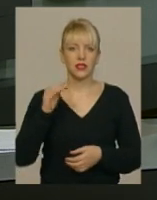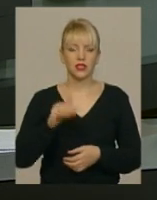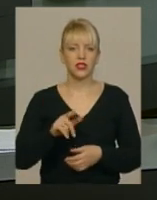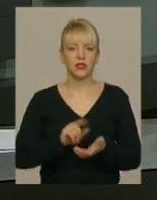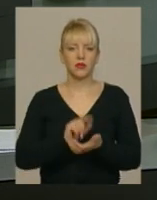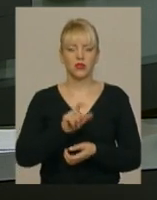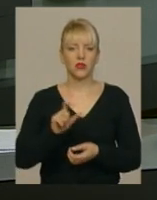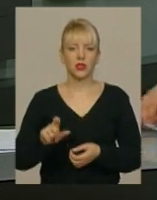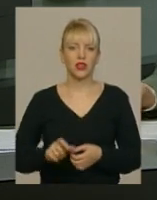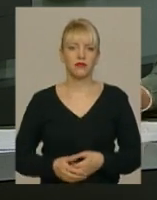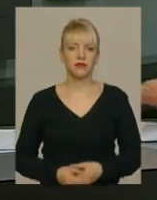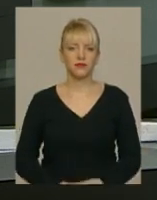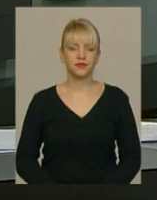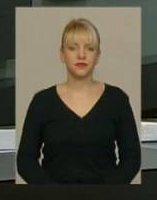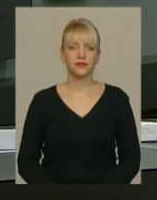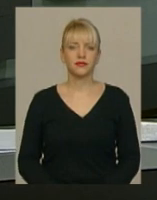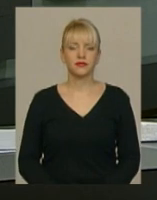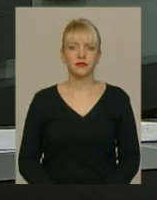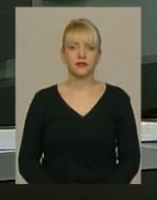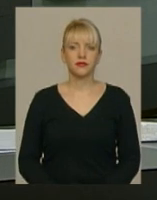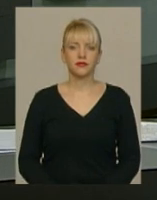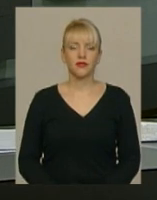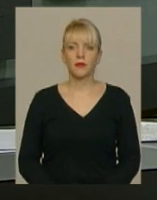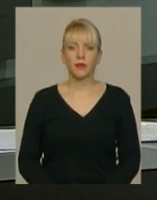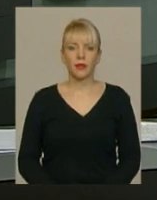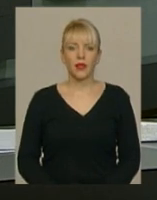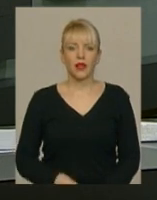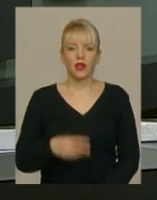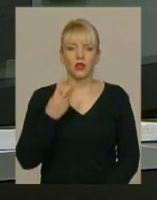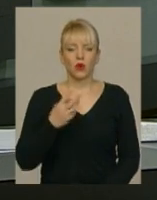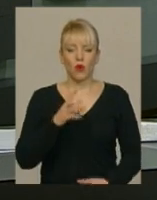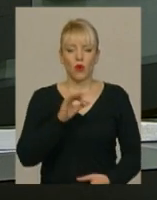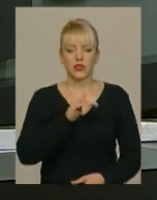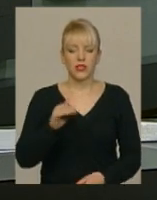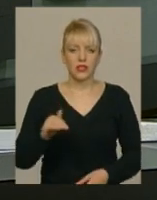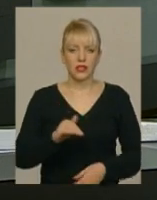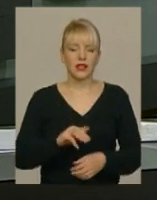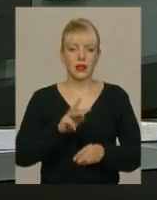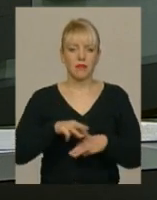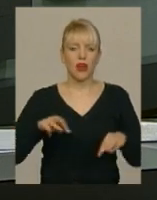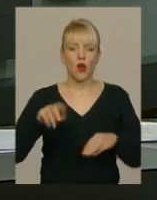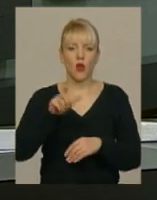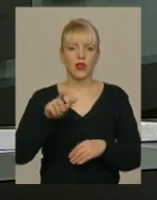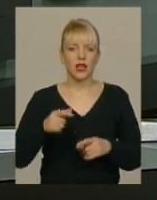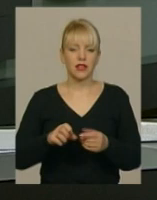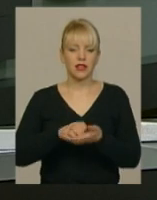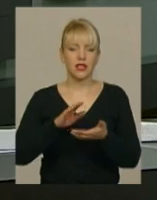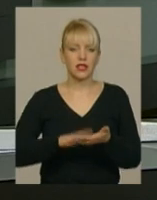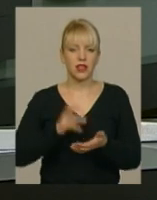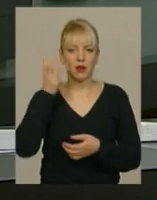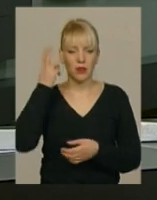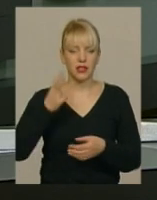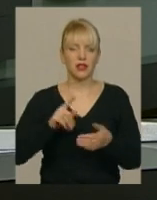пенсіонерів силових структур. Трьох офіційних мільйонерів зафіксували на Хмельниччині від початку деклараційної